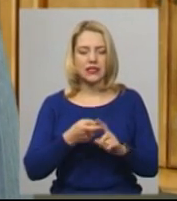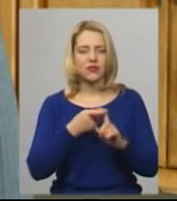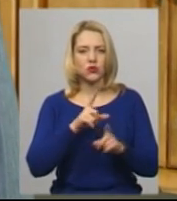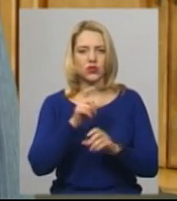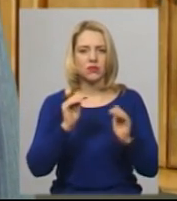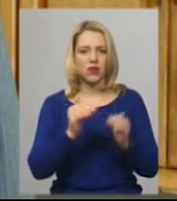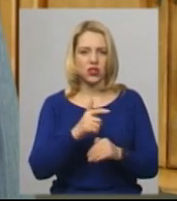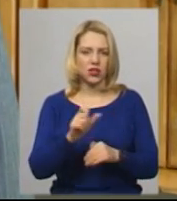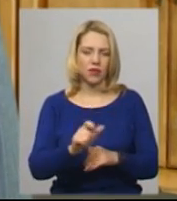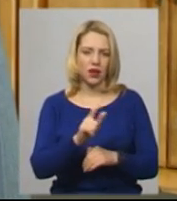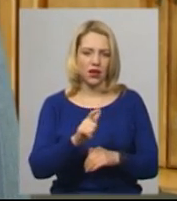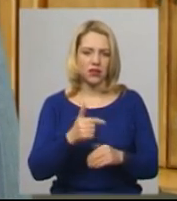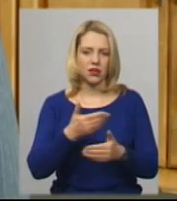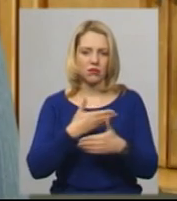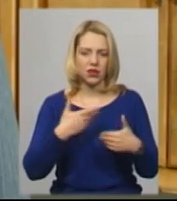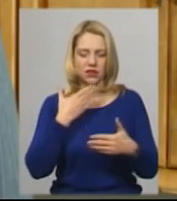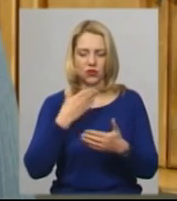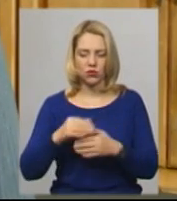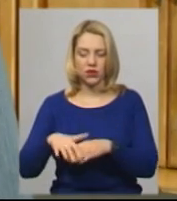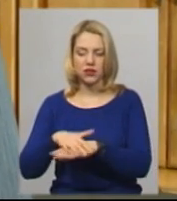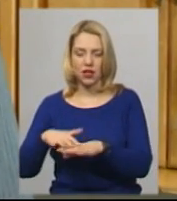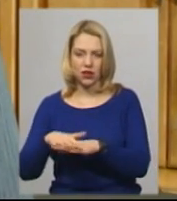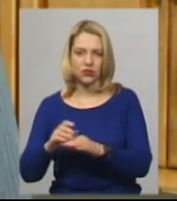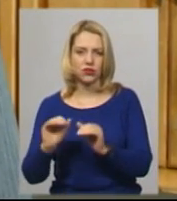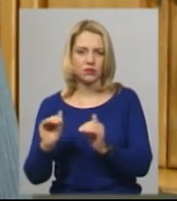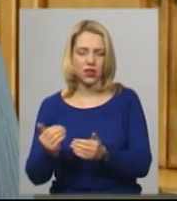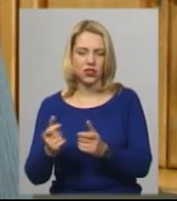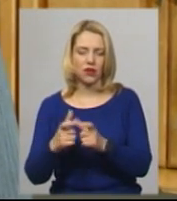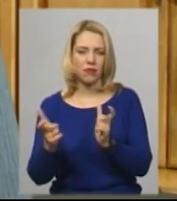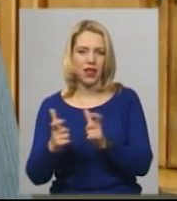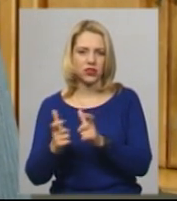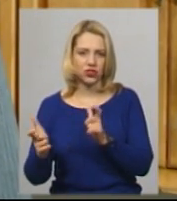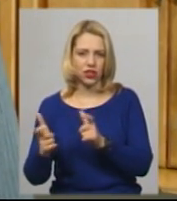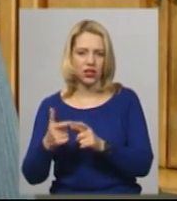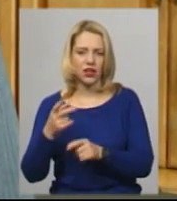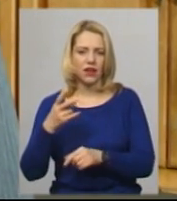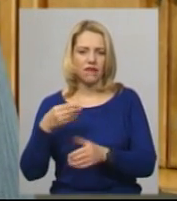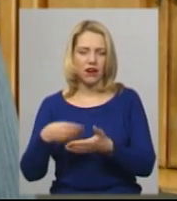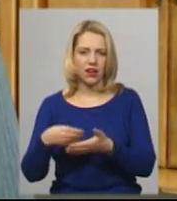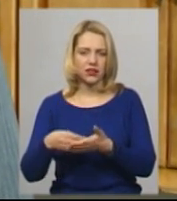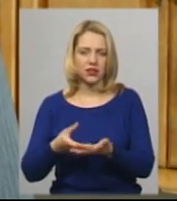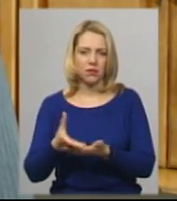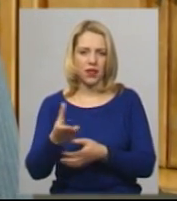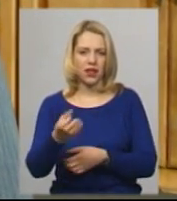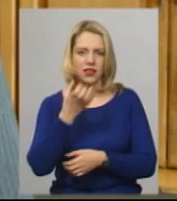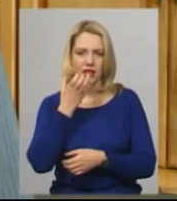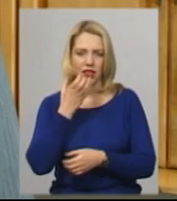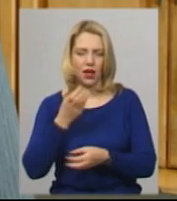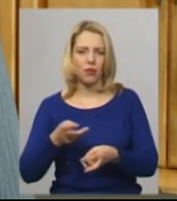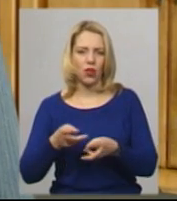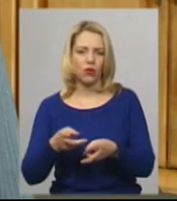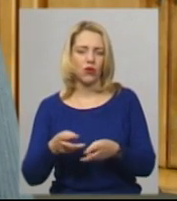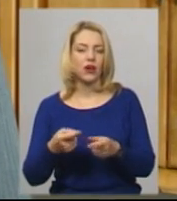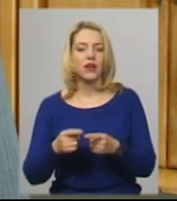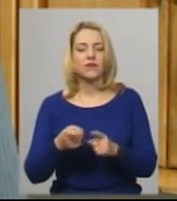Ми зменшили своїм споживачам, населенню, в платіжках вартість плати за теплову енергію. В